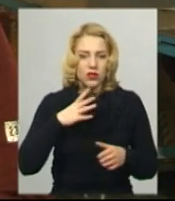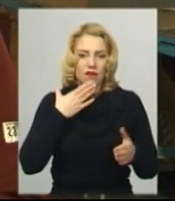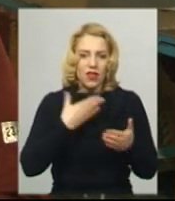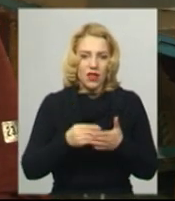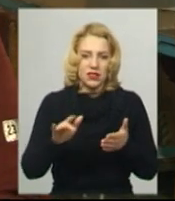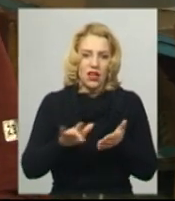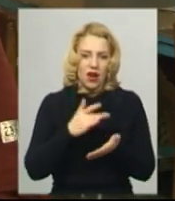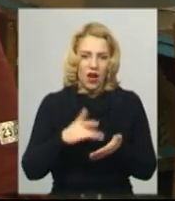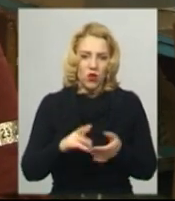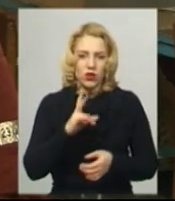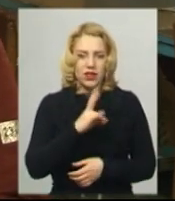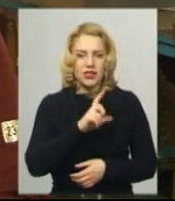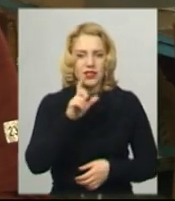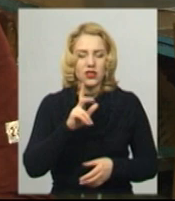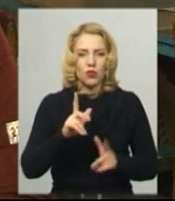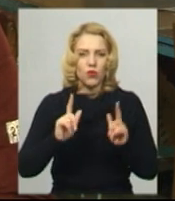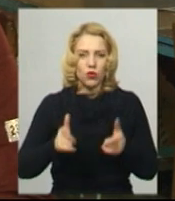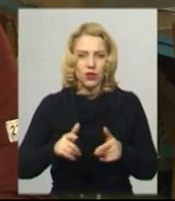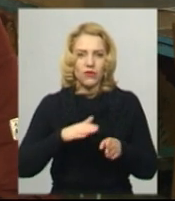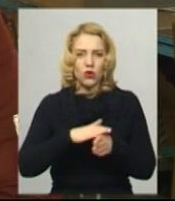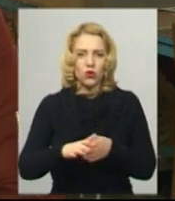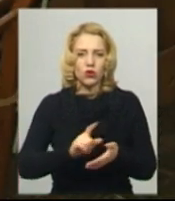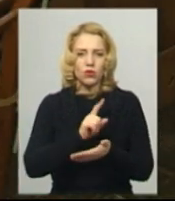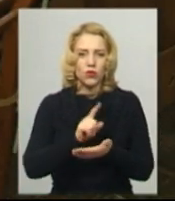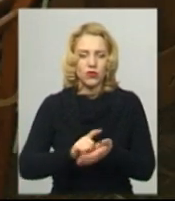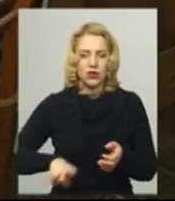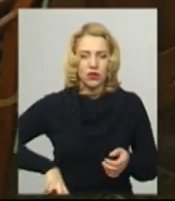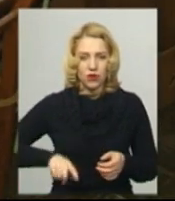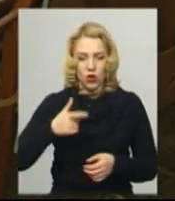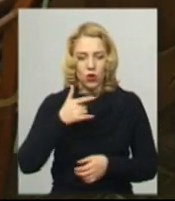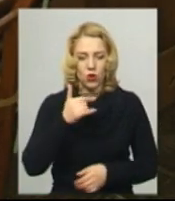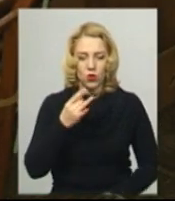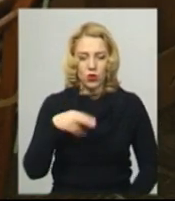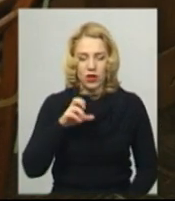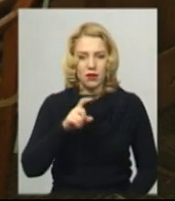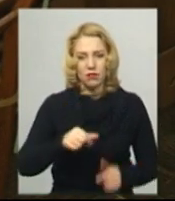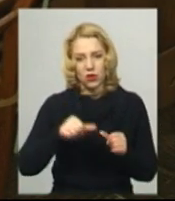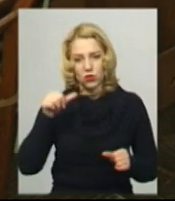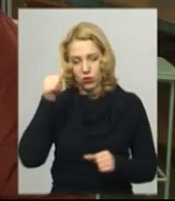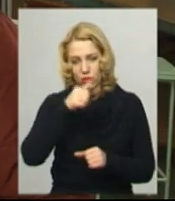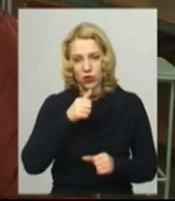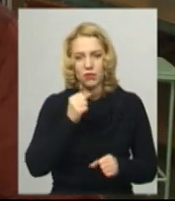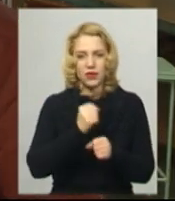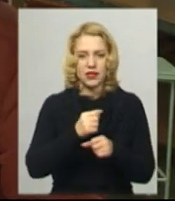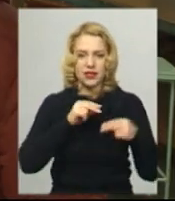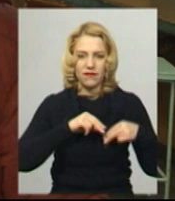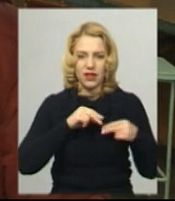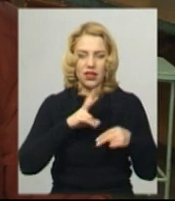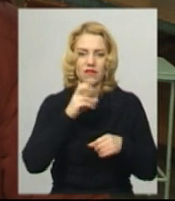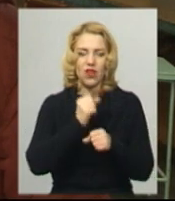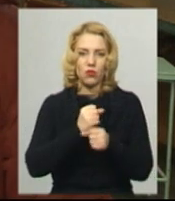двох місяців. Надія Зариська, яка погодилася виконувати обов'язки директора в грудні минулого року, каже, працівники вийдуть на роботу вчасно. Я